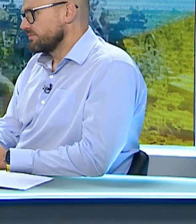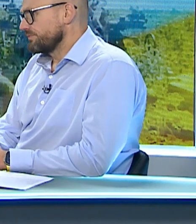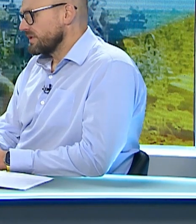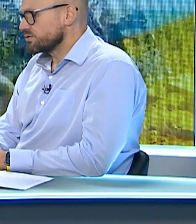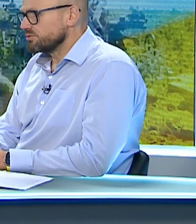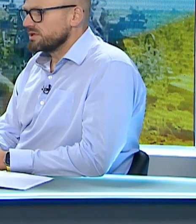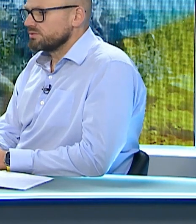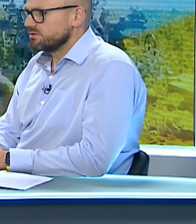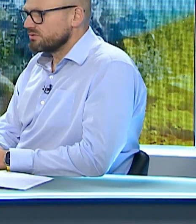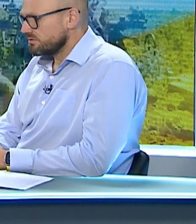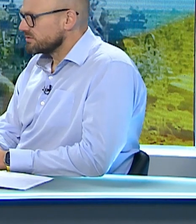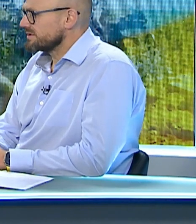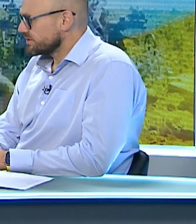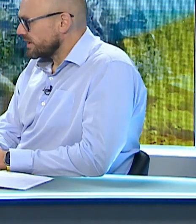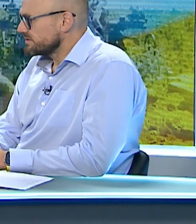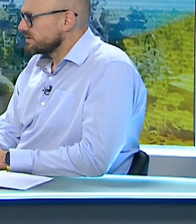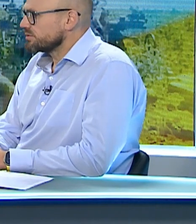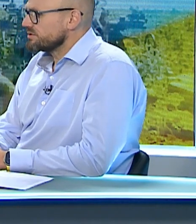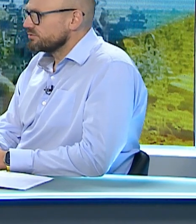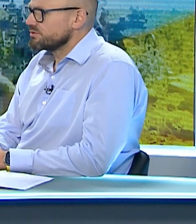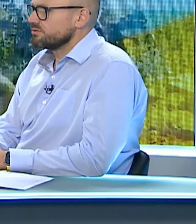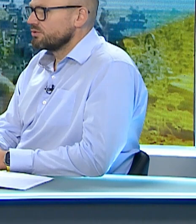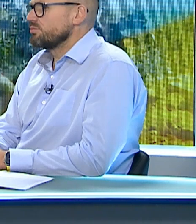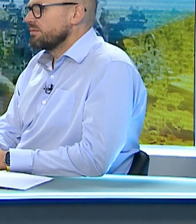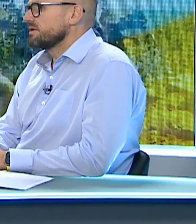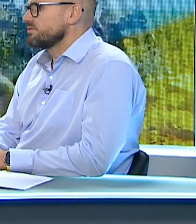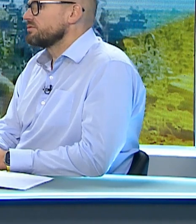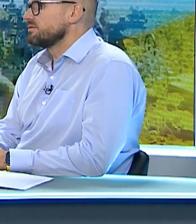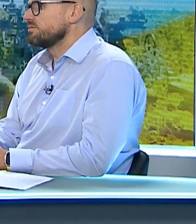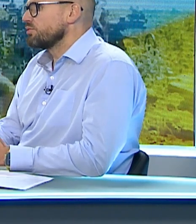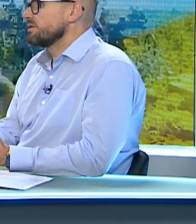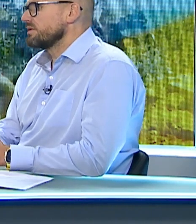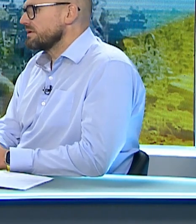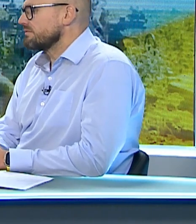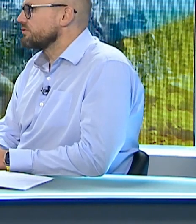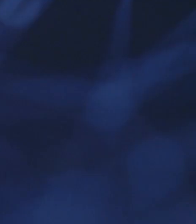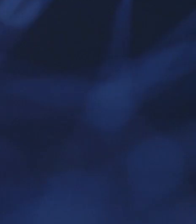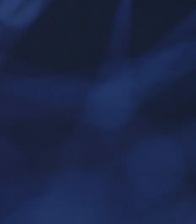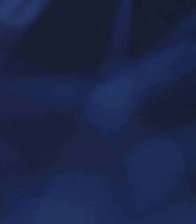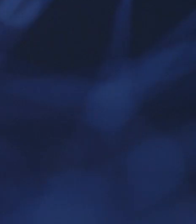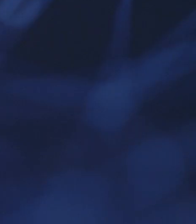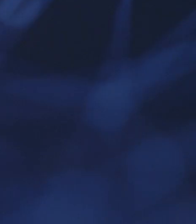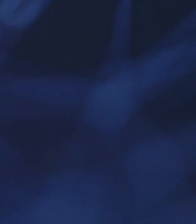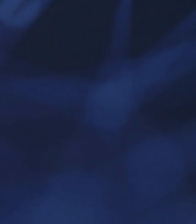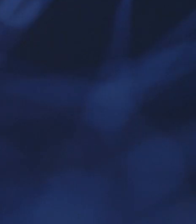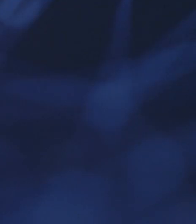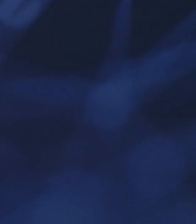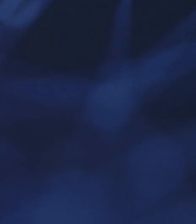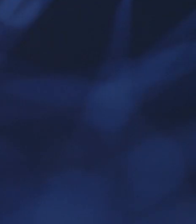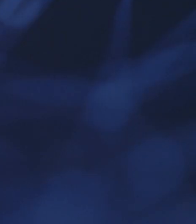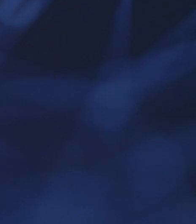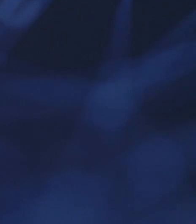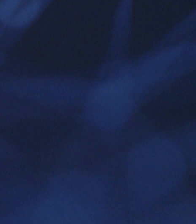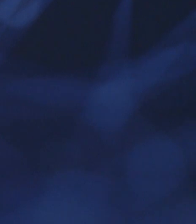потрібно, то залишаються і працюють до моменту, поки ми не відновимо живлення